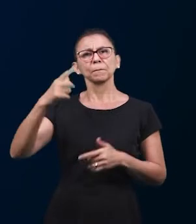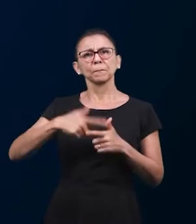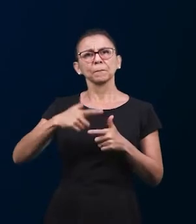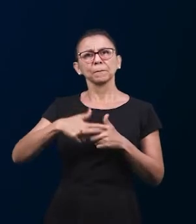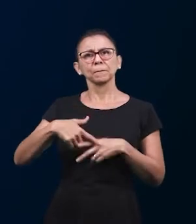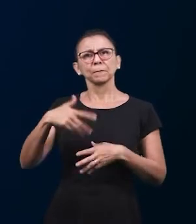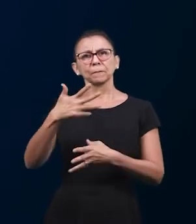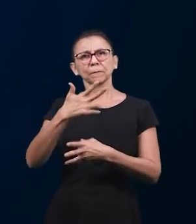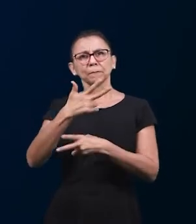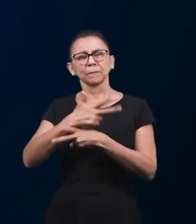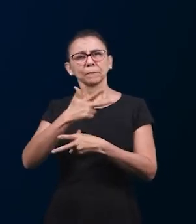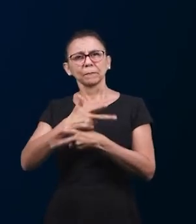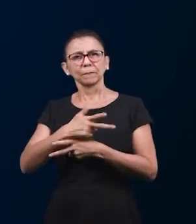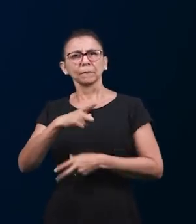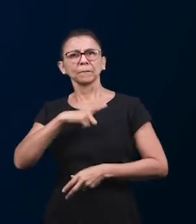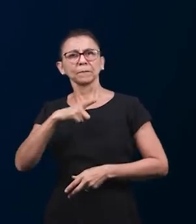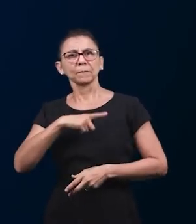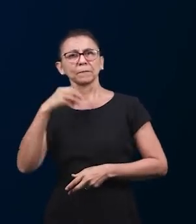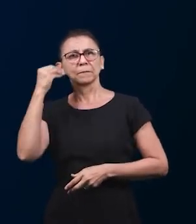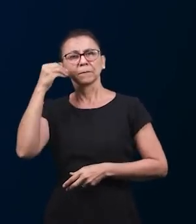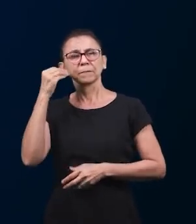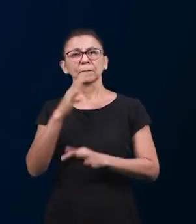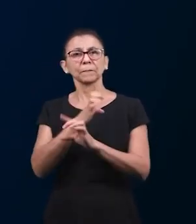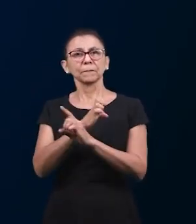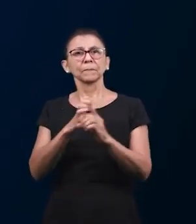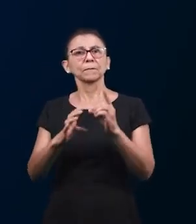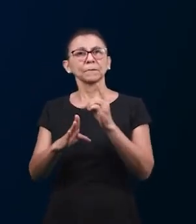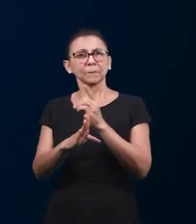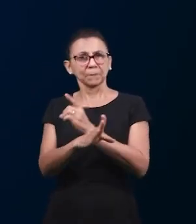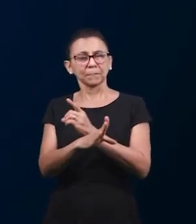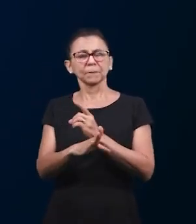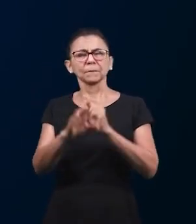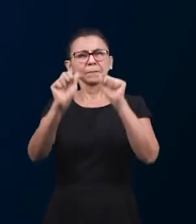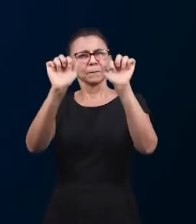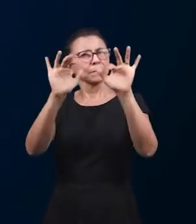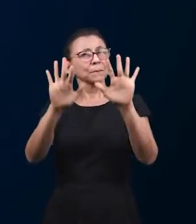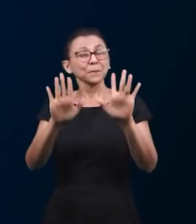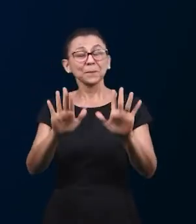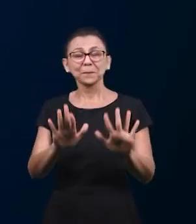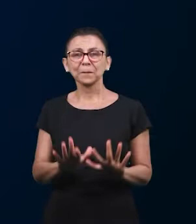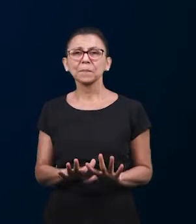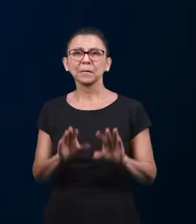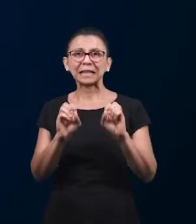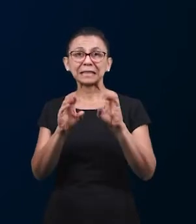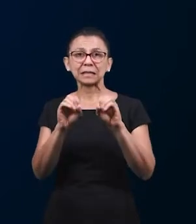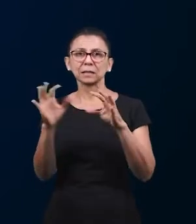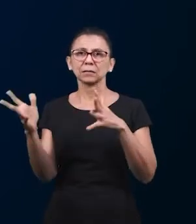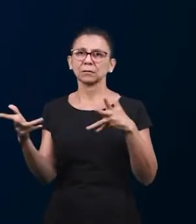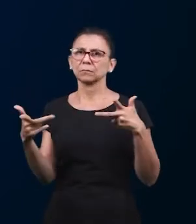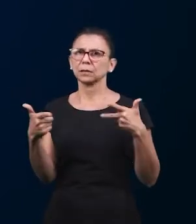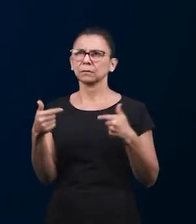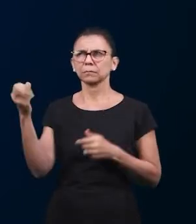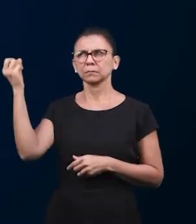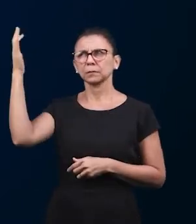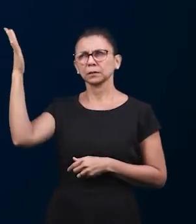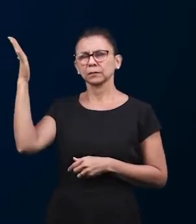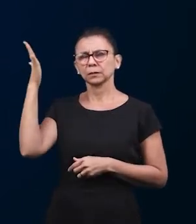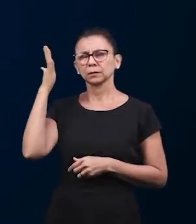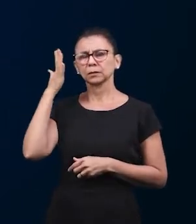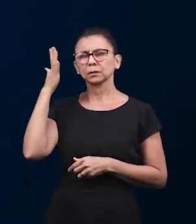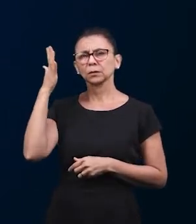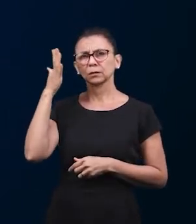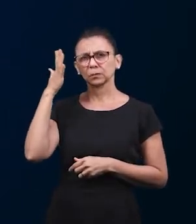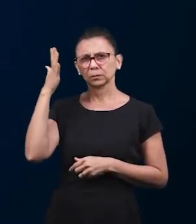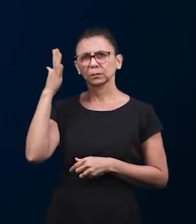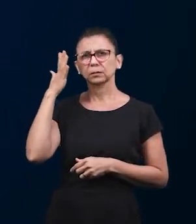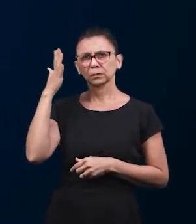и сестрами, нашим свидетельствами, нашими переживаниями, нашими дополнениями. Для нас является великим благословением